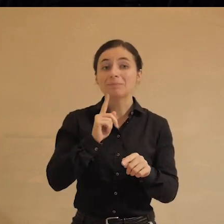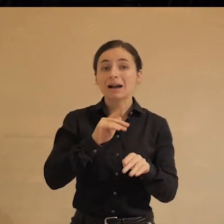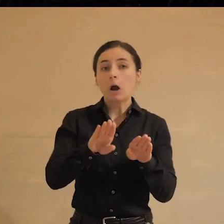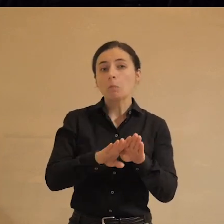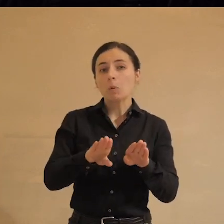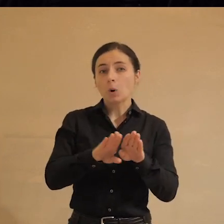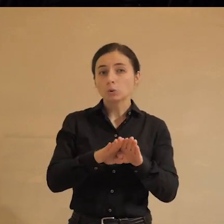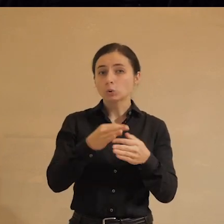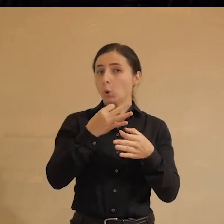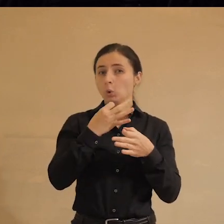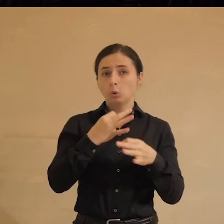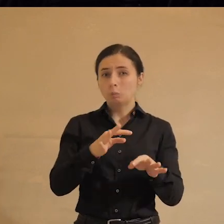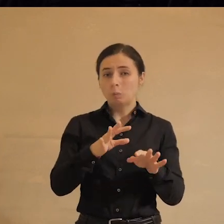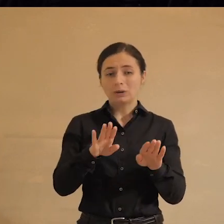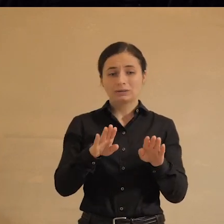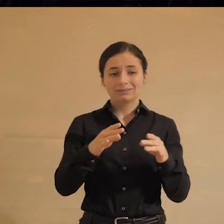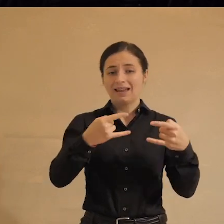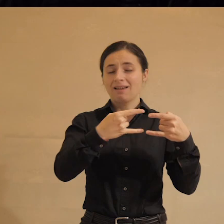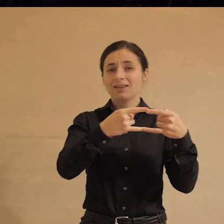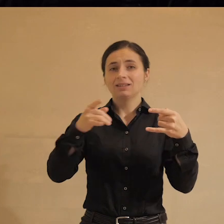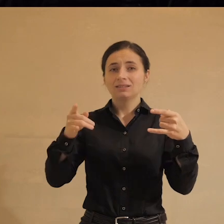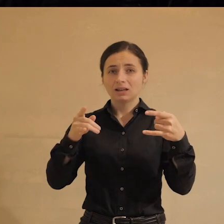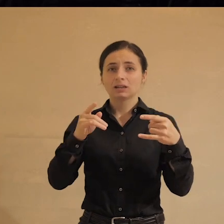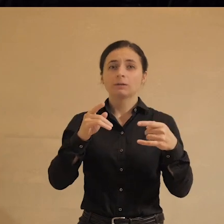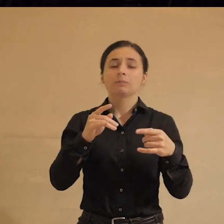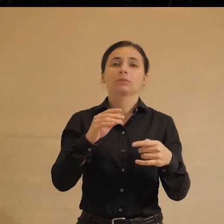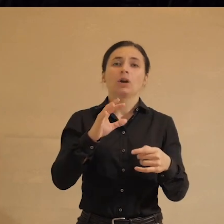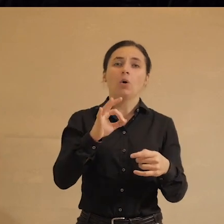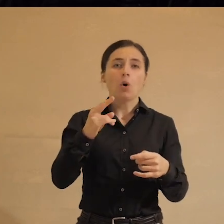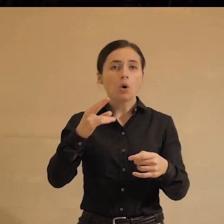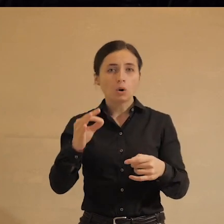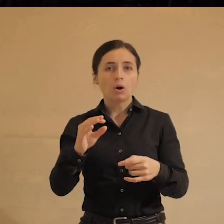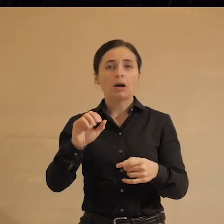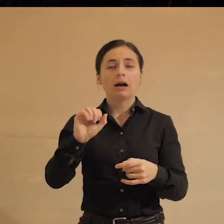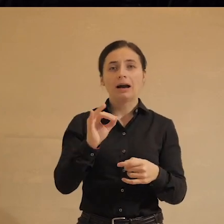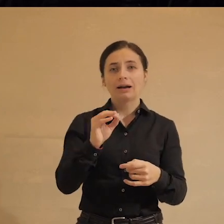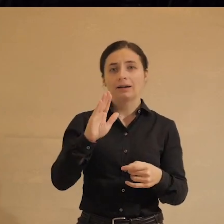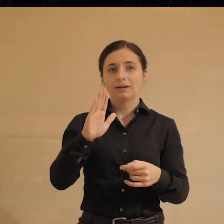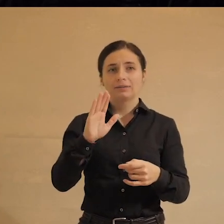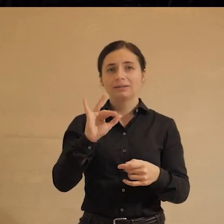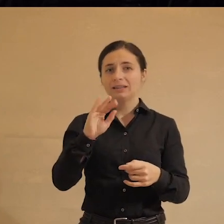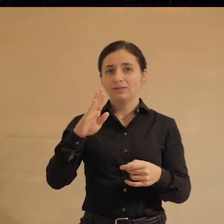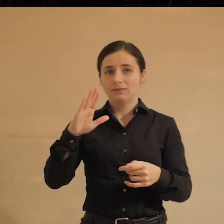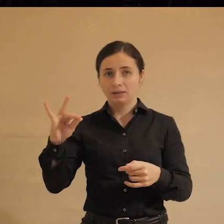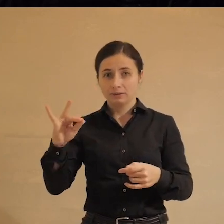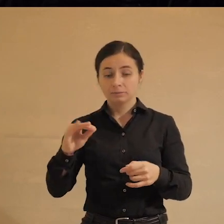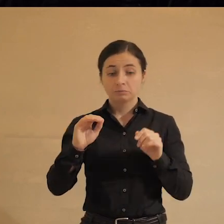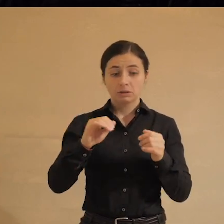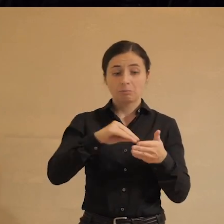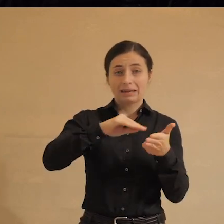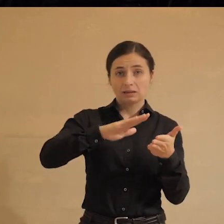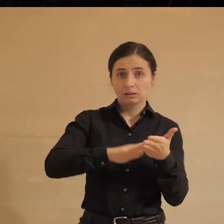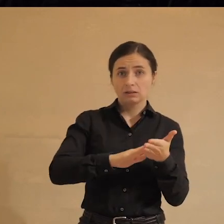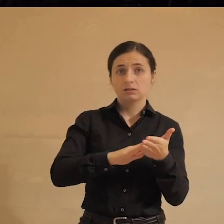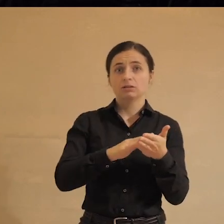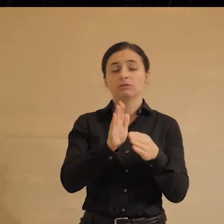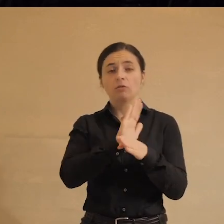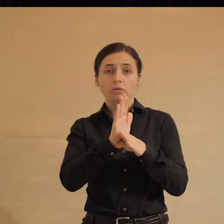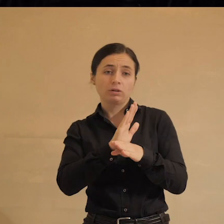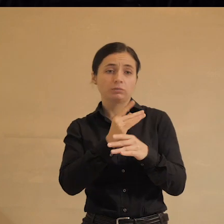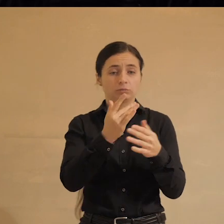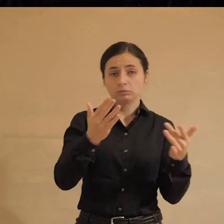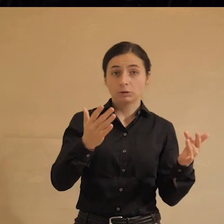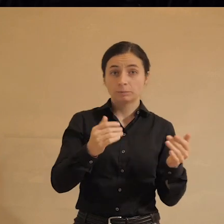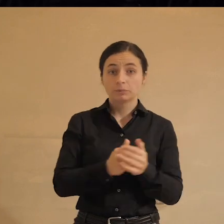похожа на любой другой онлайн кинотеатр, как там ОКО или Айви, или Кинопоиск. Вот регистрируешься и смотришь там фильмы и их всякие передачи.